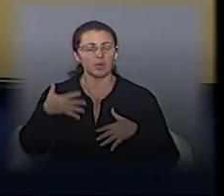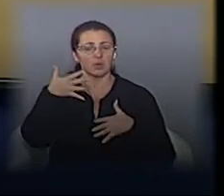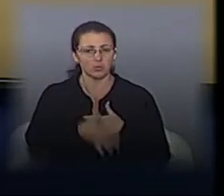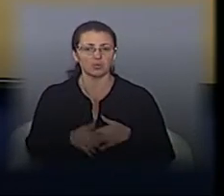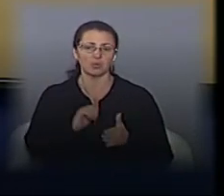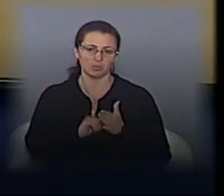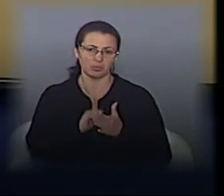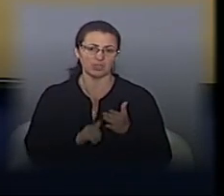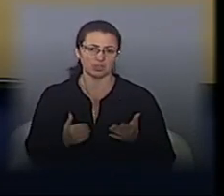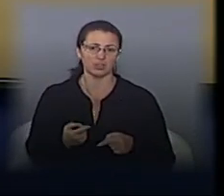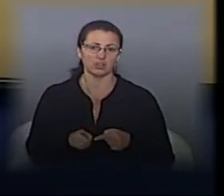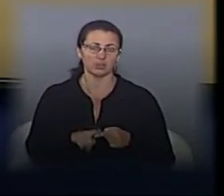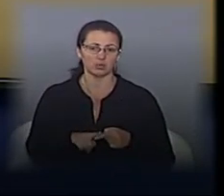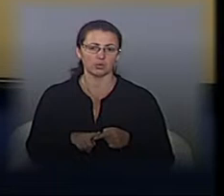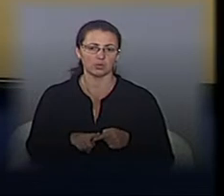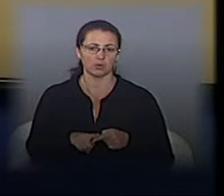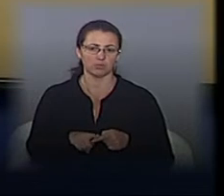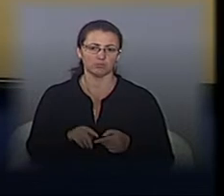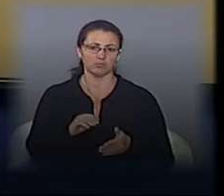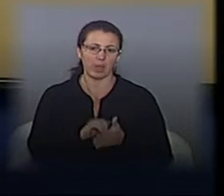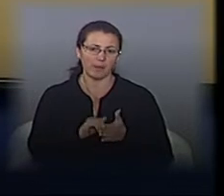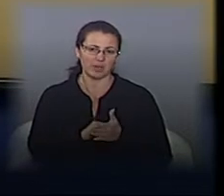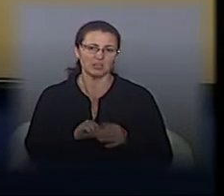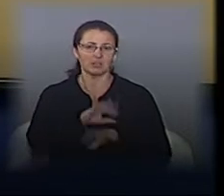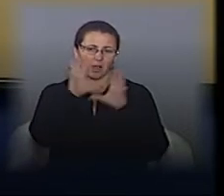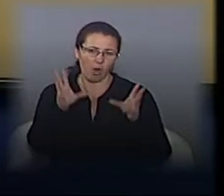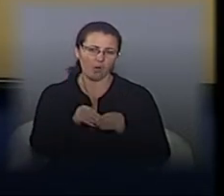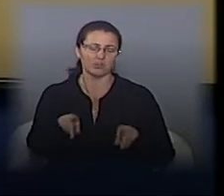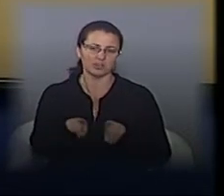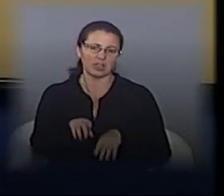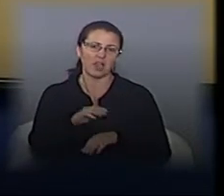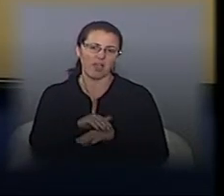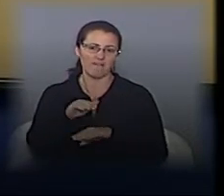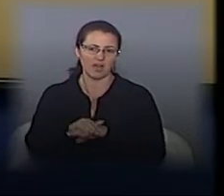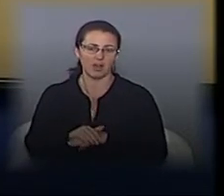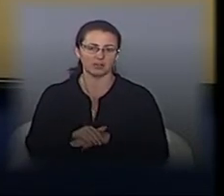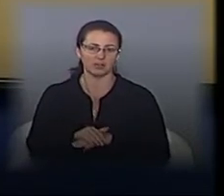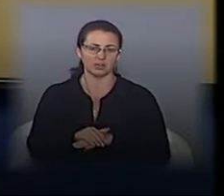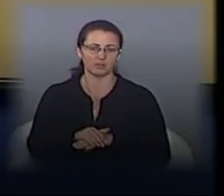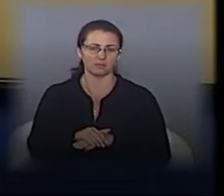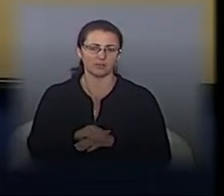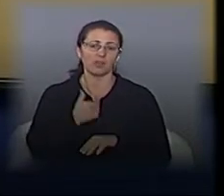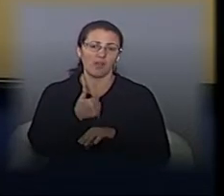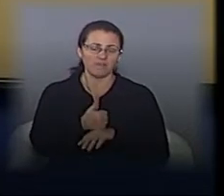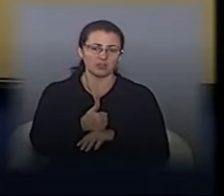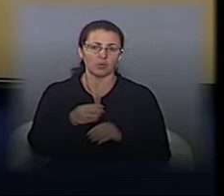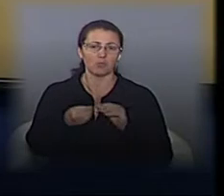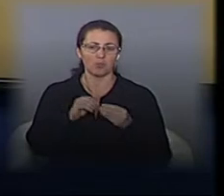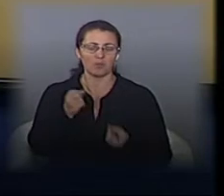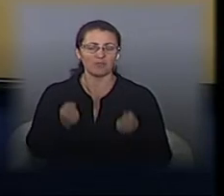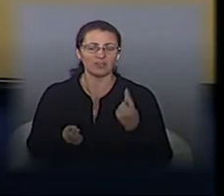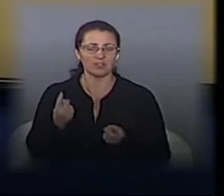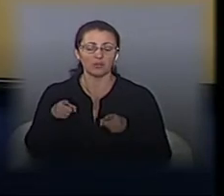цього, і причина, знову ж таки, є комплекс негативних таких факторів. В основному проблеми виникають на тих дорогах, які